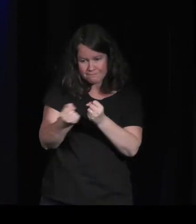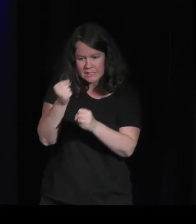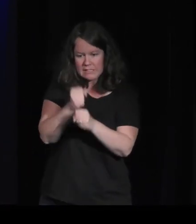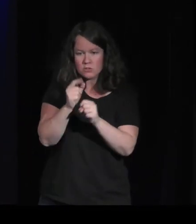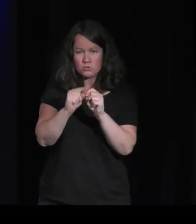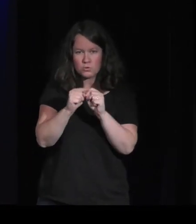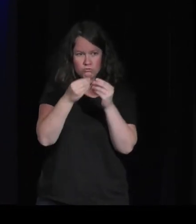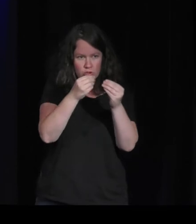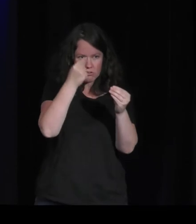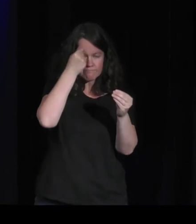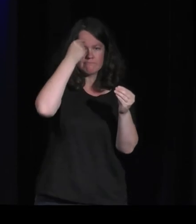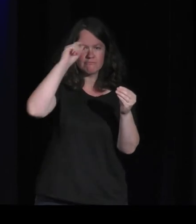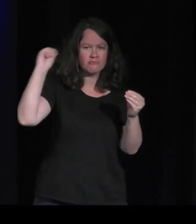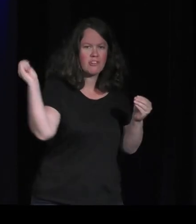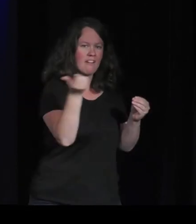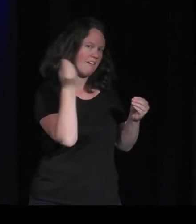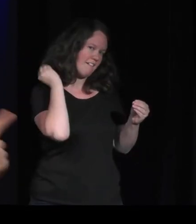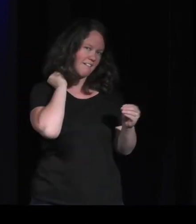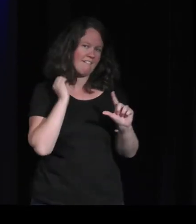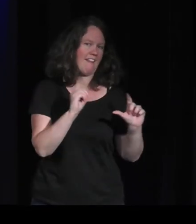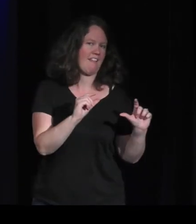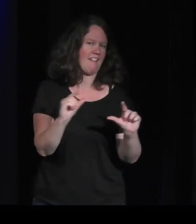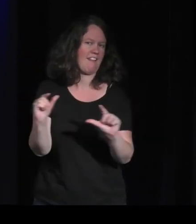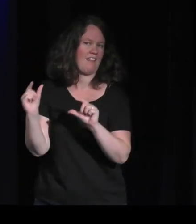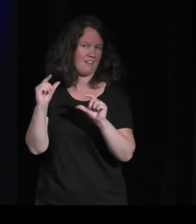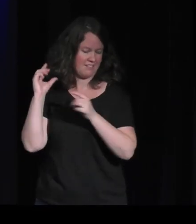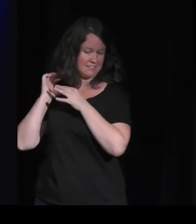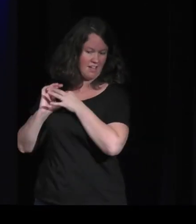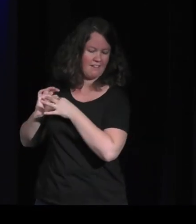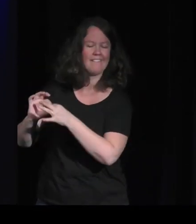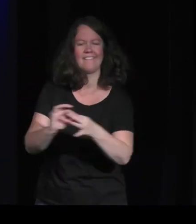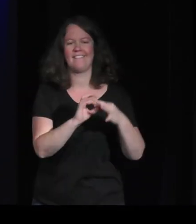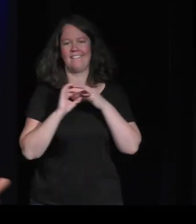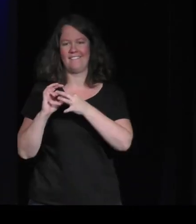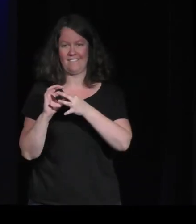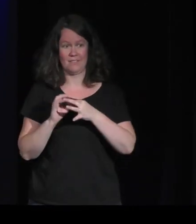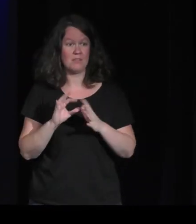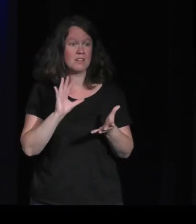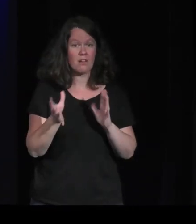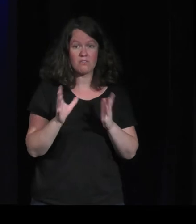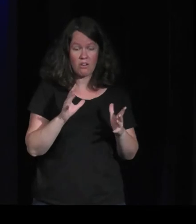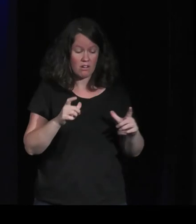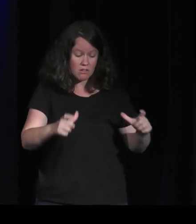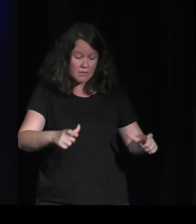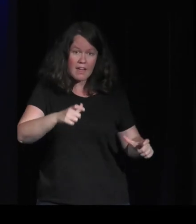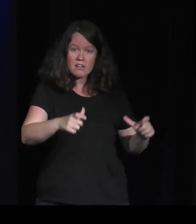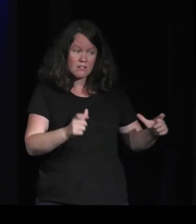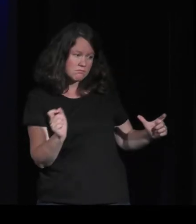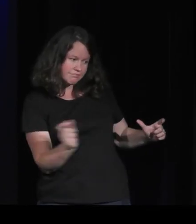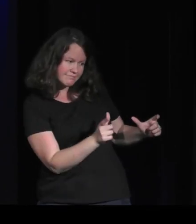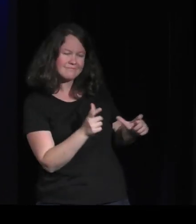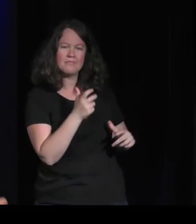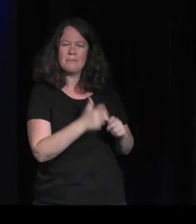choses communes qu'on a pu avoir, qu'on peut avoir vécu et pas que en Dordogne. C'est-à-dire, des ricochets, on n'a pas besoin d'être en Dordogne pour en avoir fait.